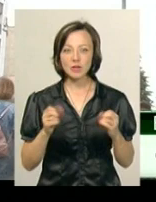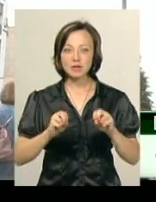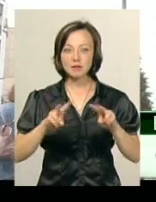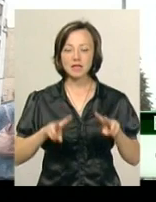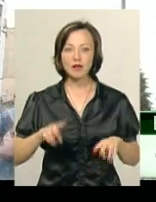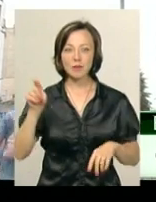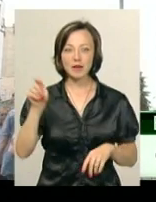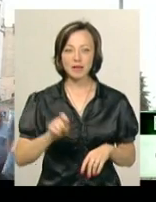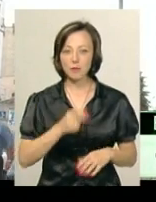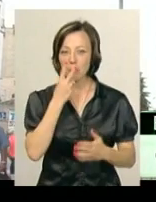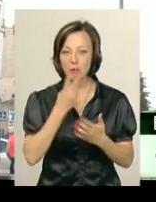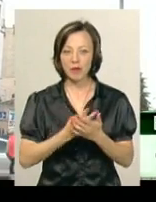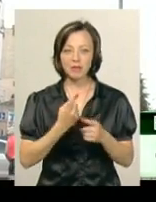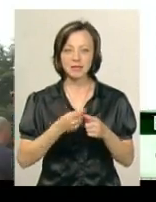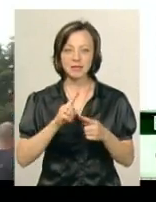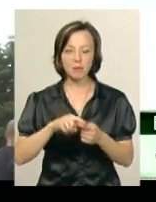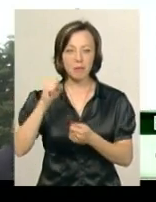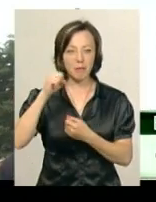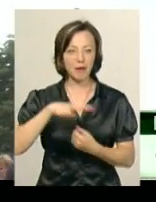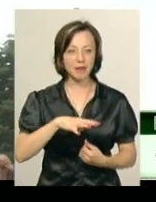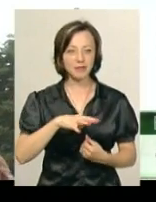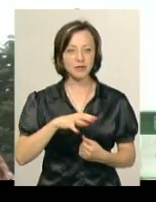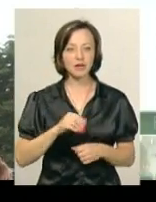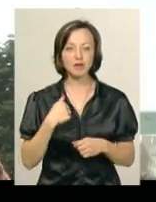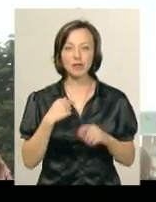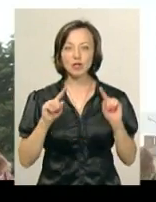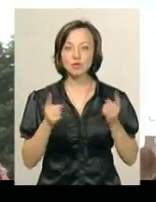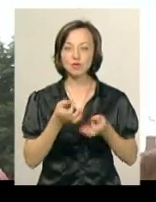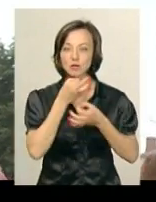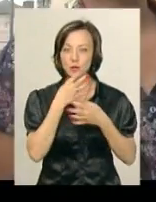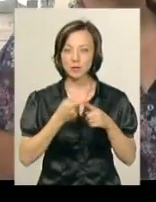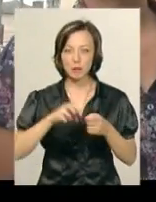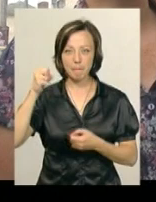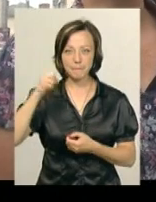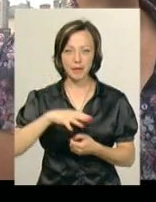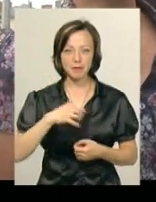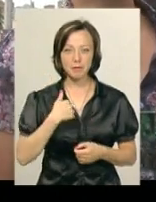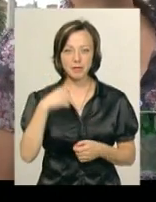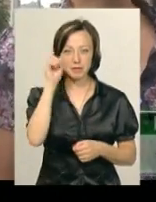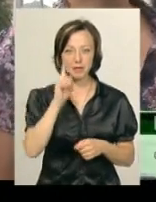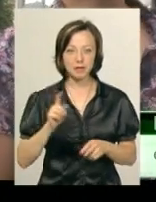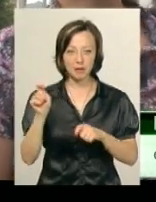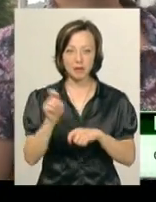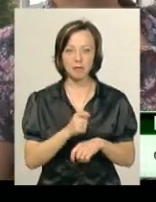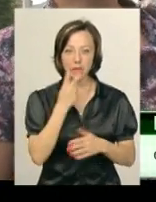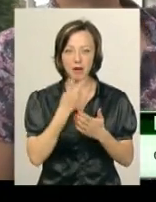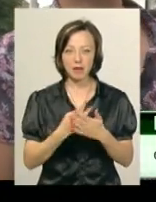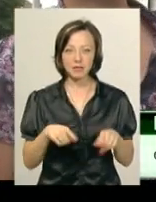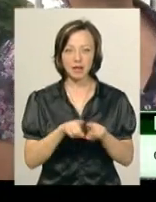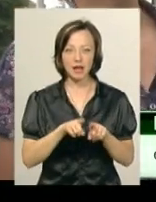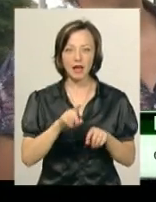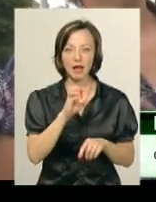приїхали, щоб побачити зонтики. Мені дуже сподобались ці парасольки. Ми з Ізраїлю, ми бачили таке в